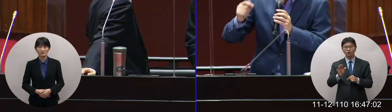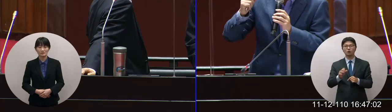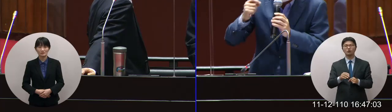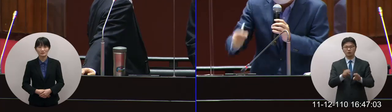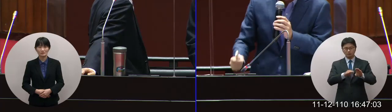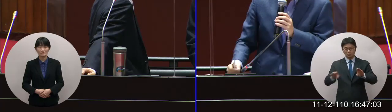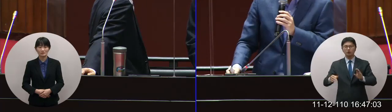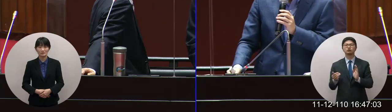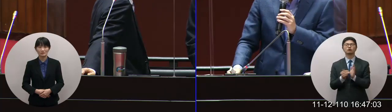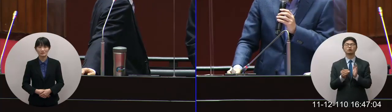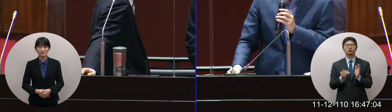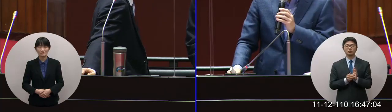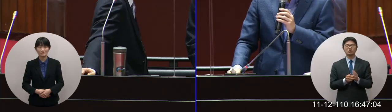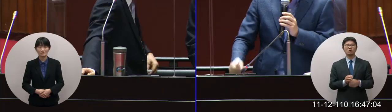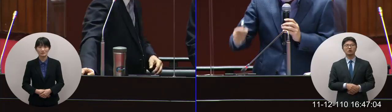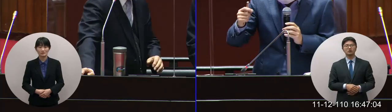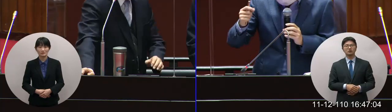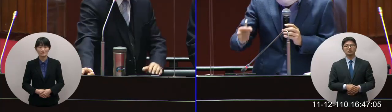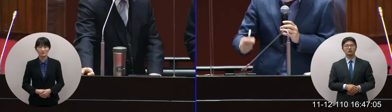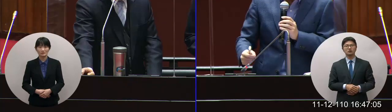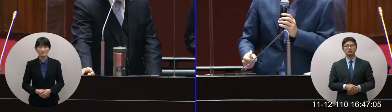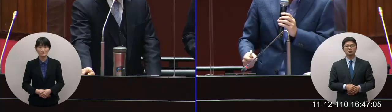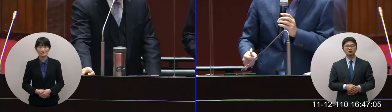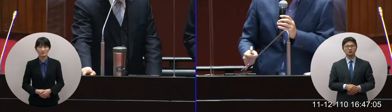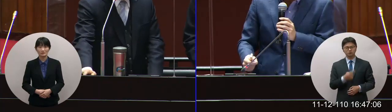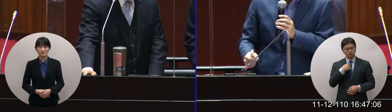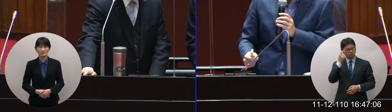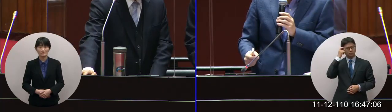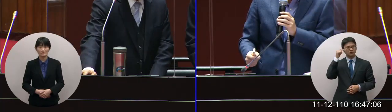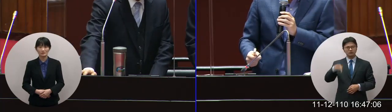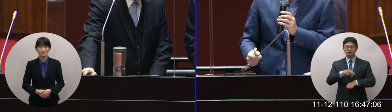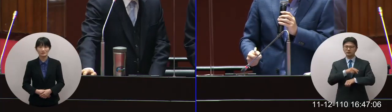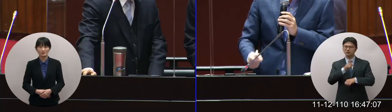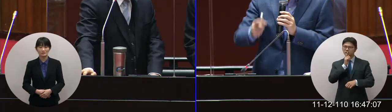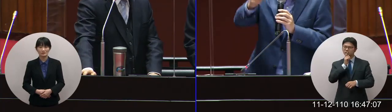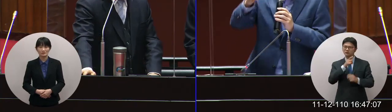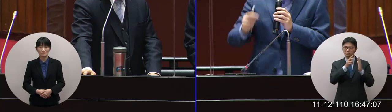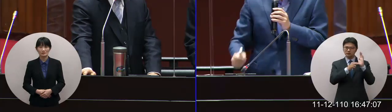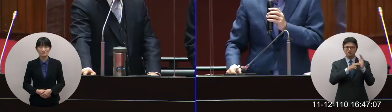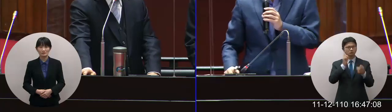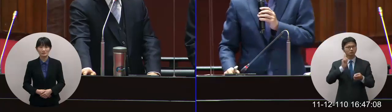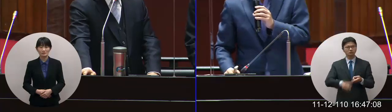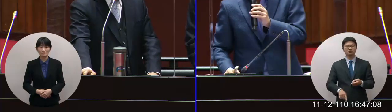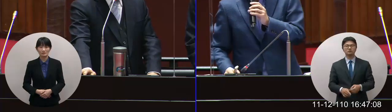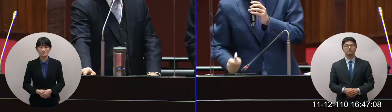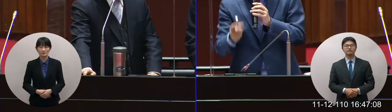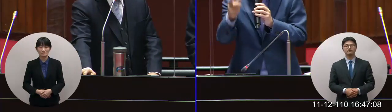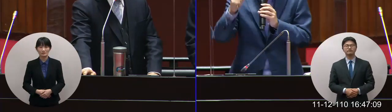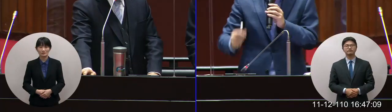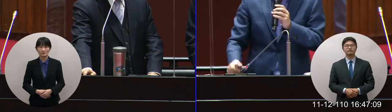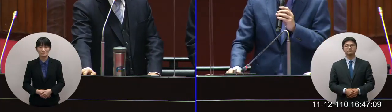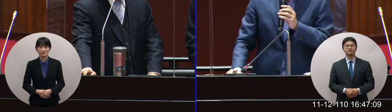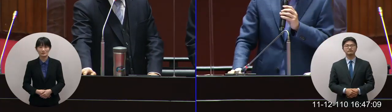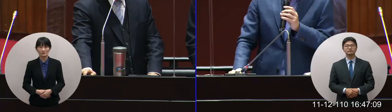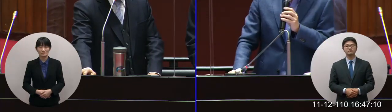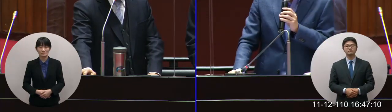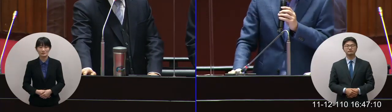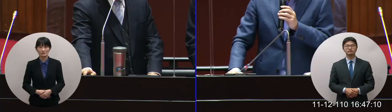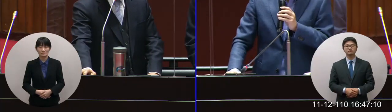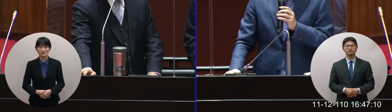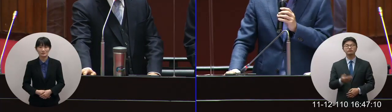多少啊所以我說絕對不能這樣的而且我剛剛事實上這個部長我剛剛跟鐵道